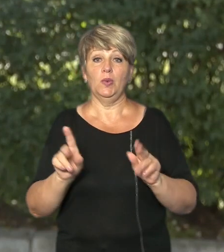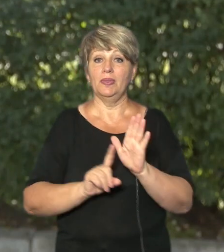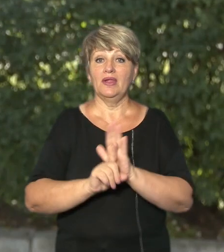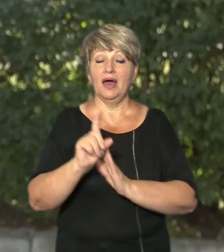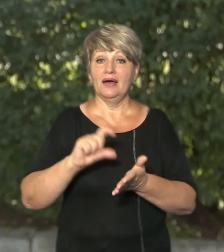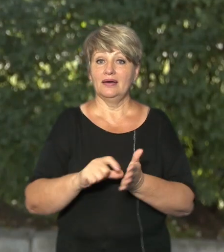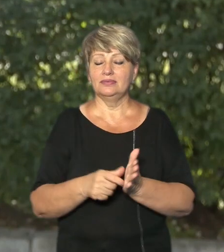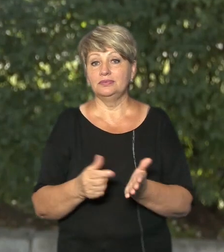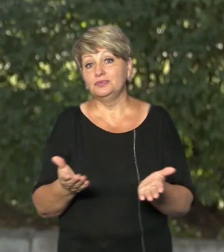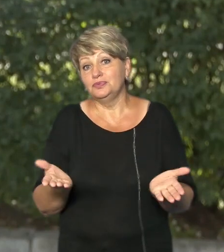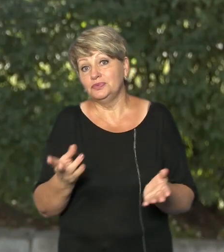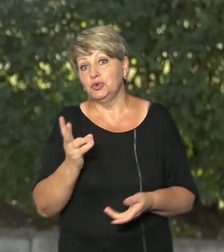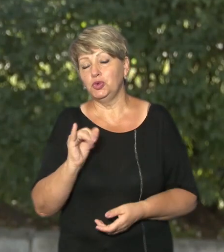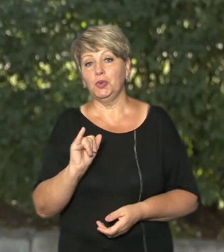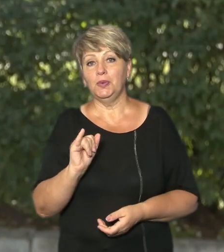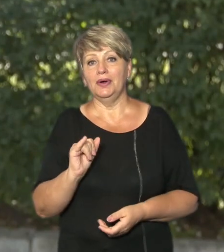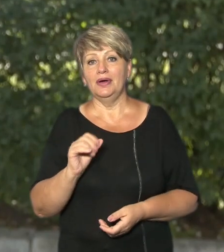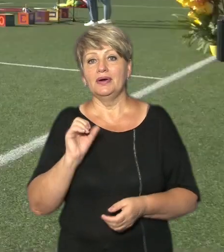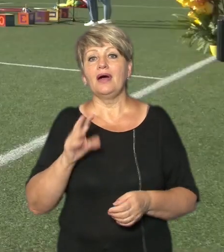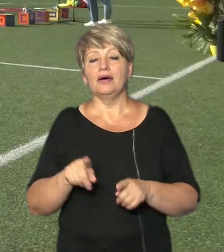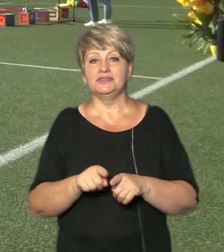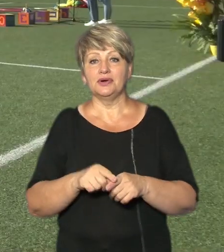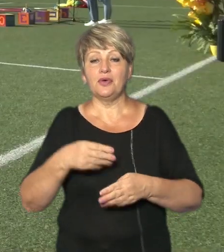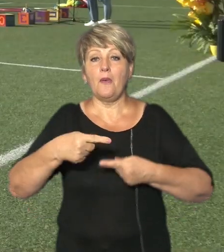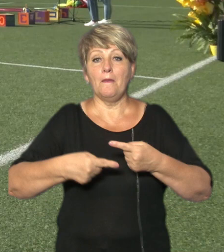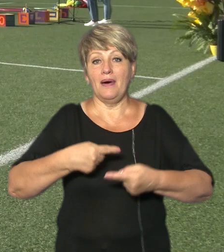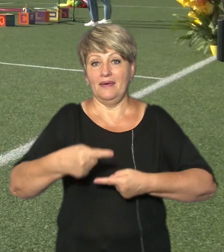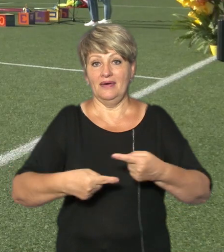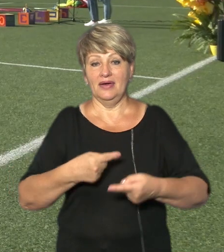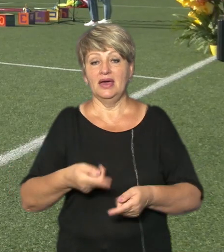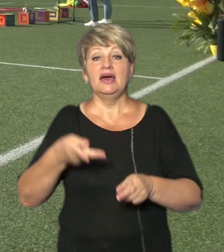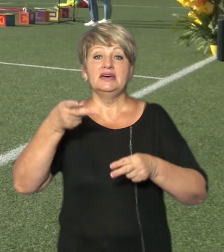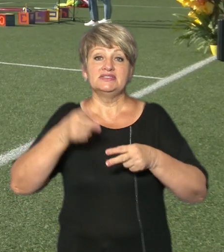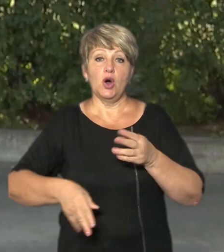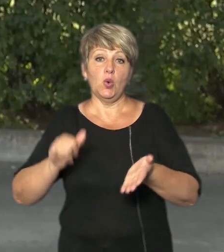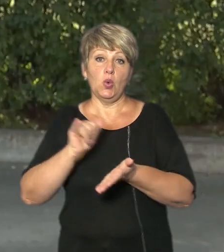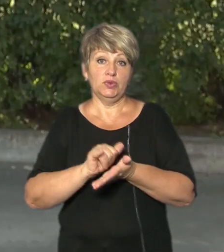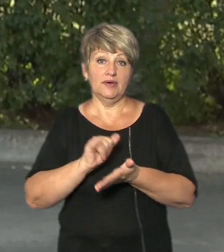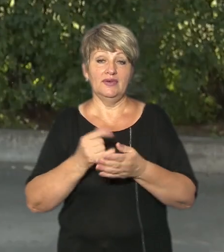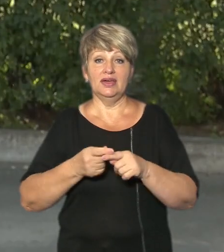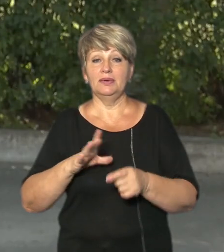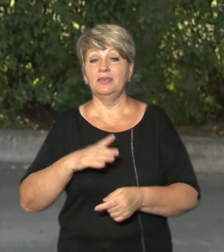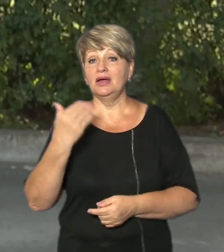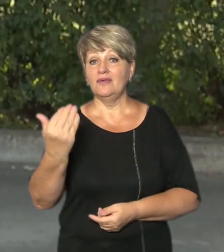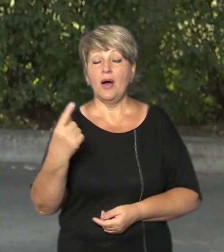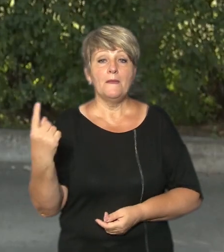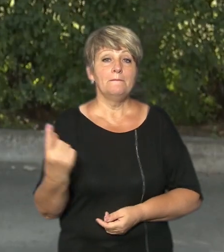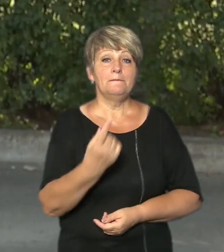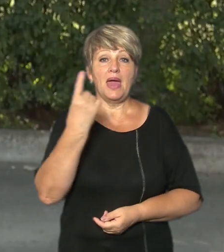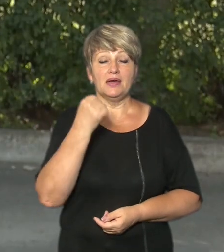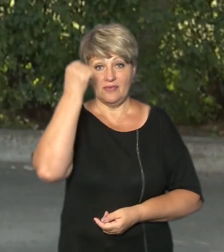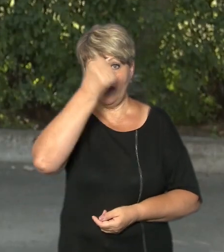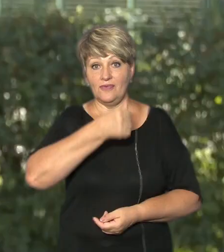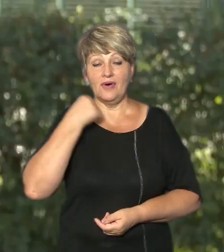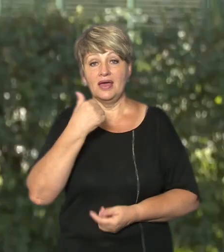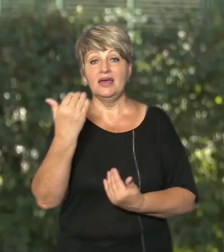по рідним стопам Закінчив Бердянський університет і це був його перший рік такої омріяної